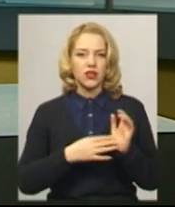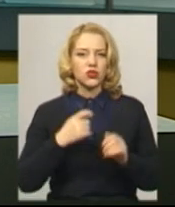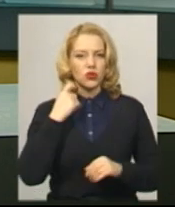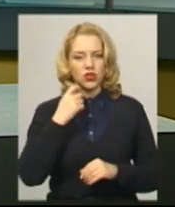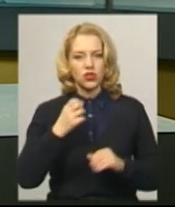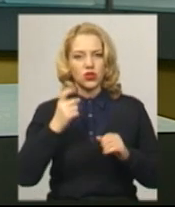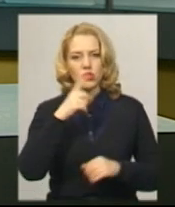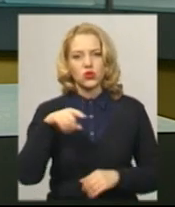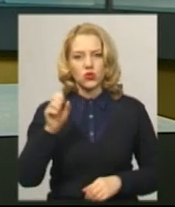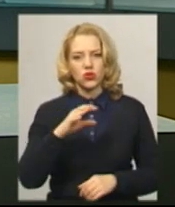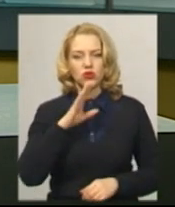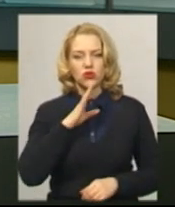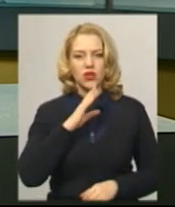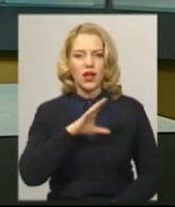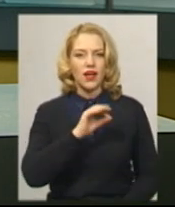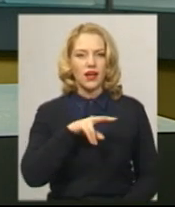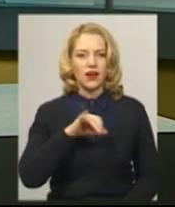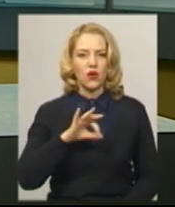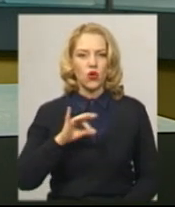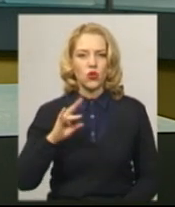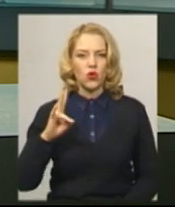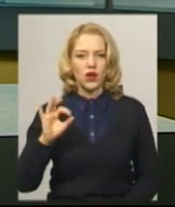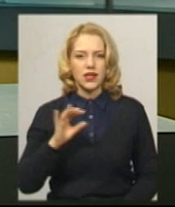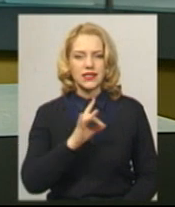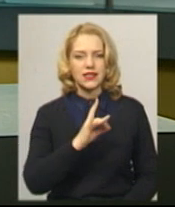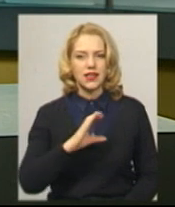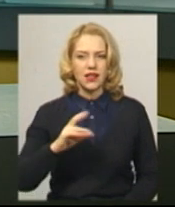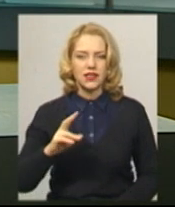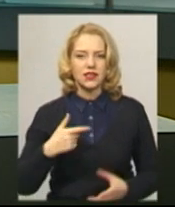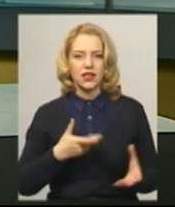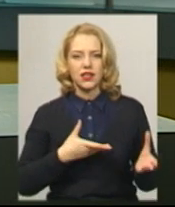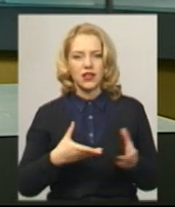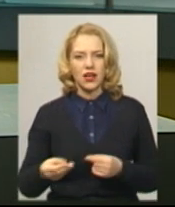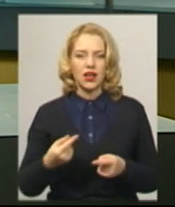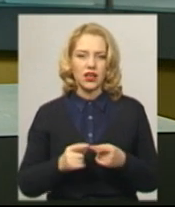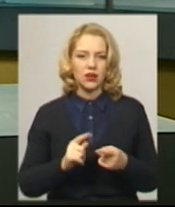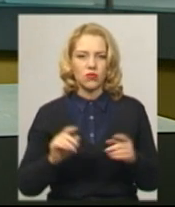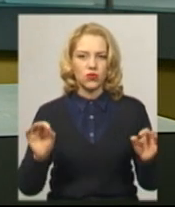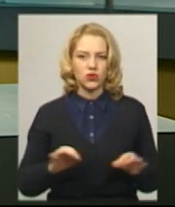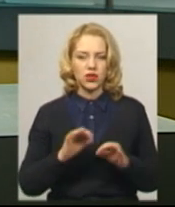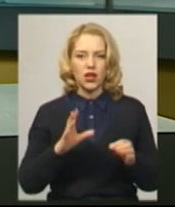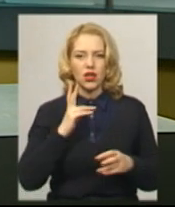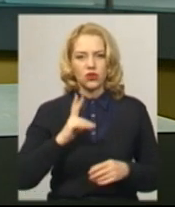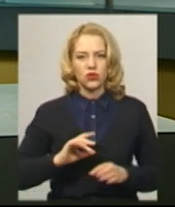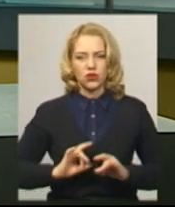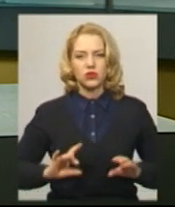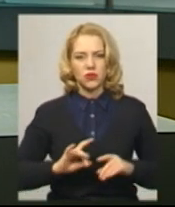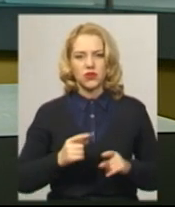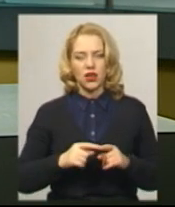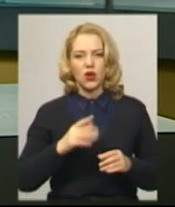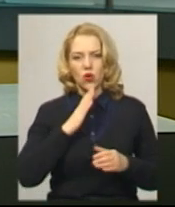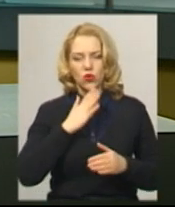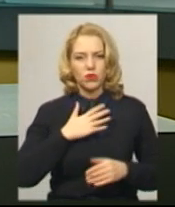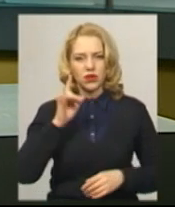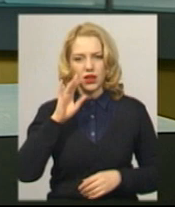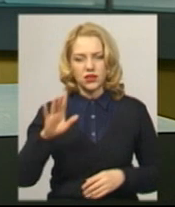дівчину, хмельничанку Елеонору Стрелецьку, на малювання надихає музика, каже її мама Людмила. Донька, розповідає, жінка любить класичну